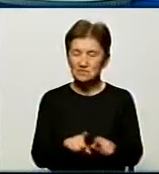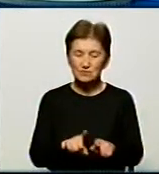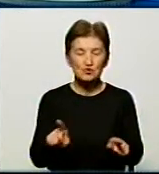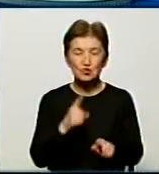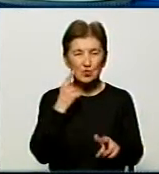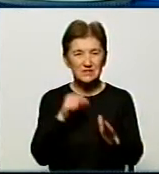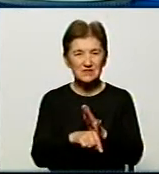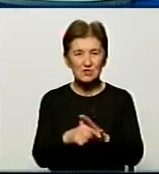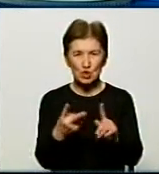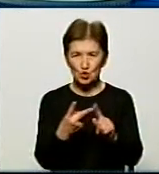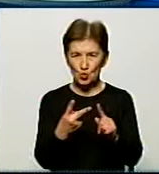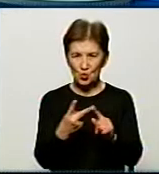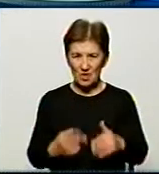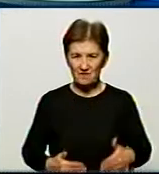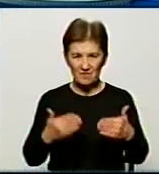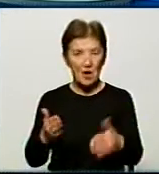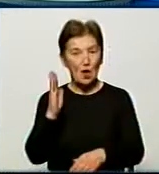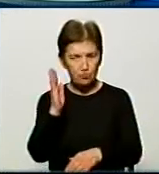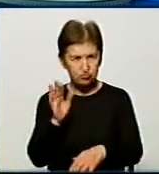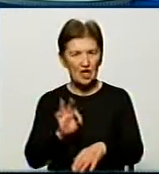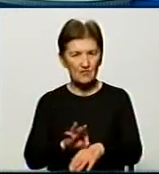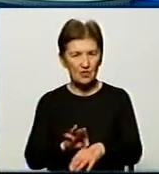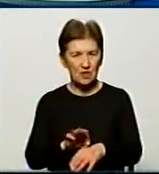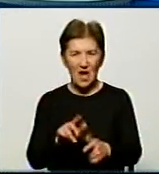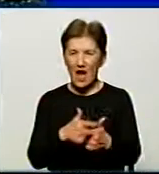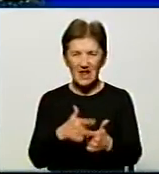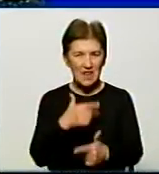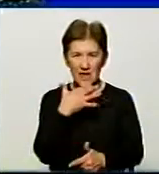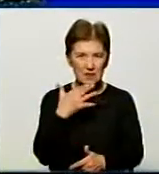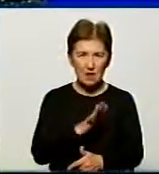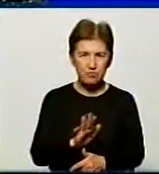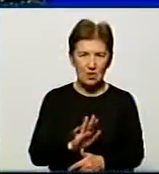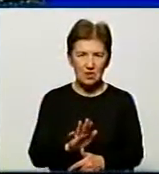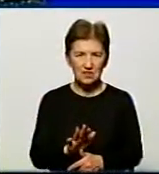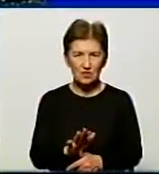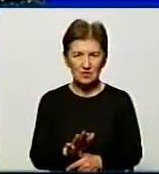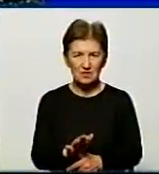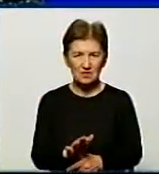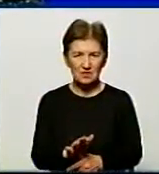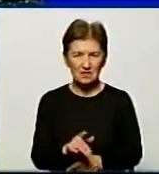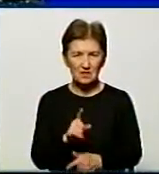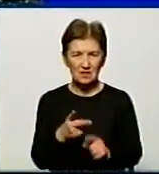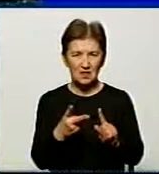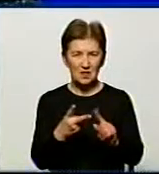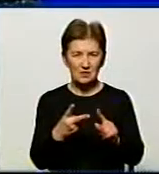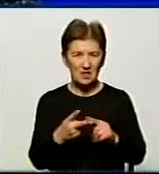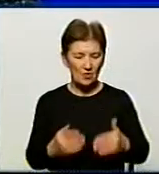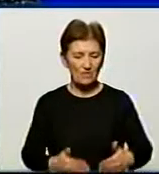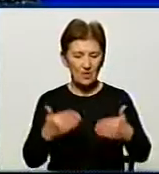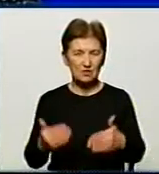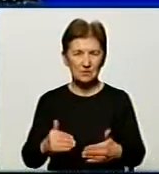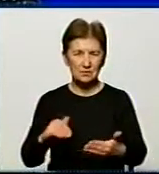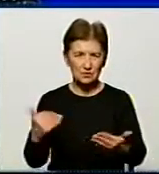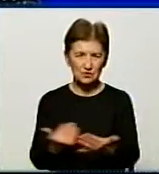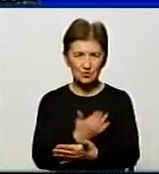означає друга хвиля? Що в нас просто будуть хворі, але їх буде небагато? Так, друга хвиля, це означає, що буде знов